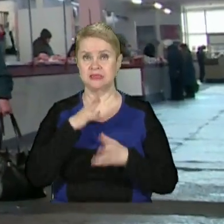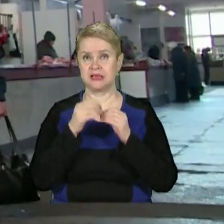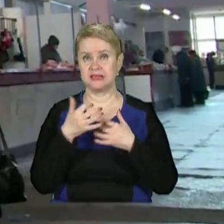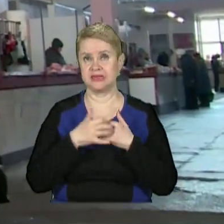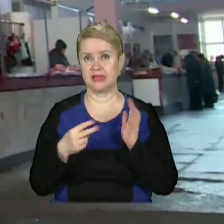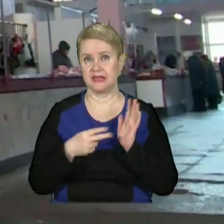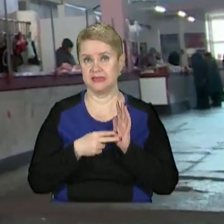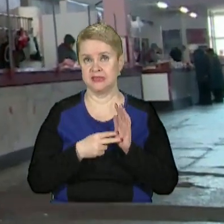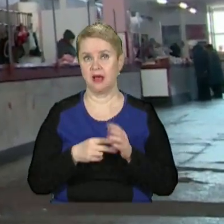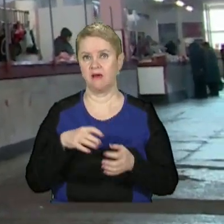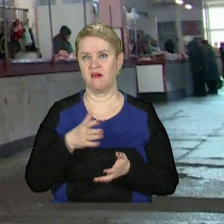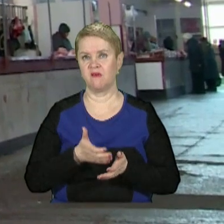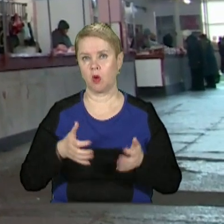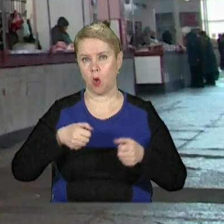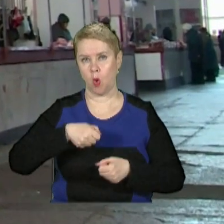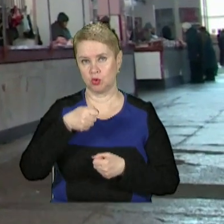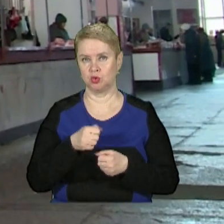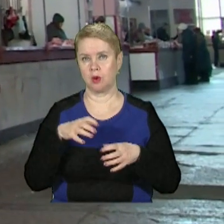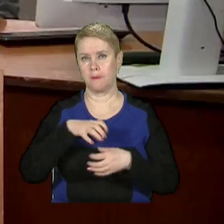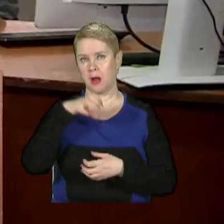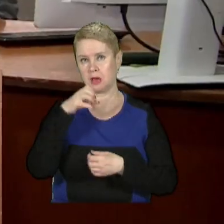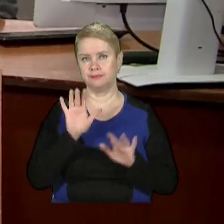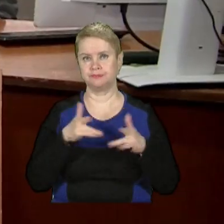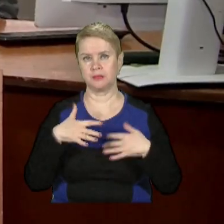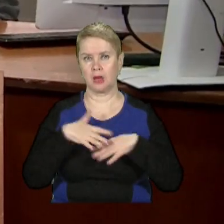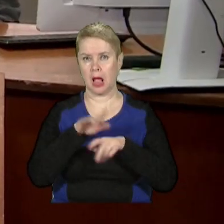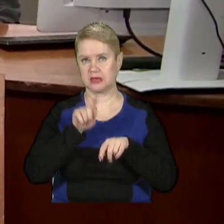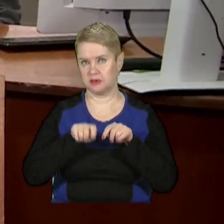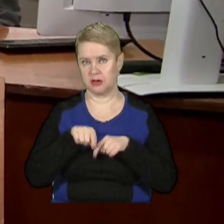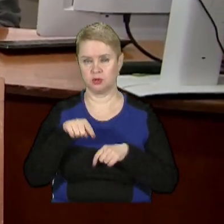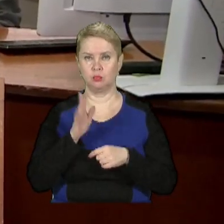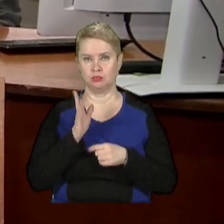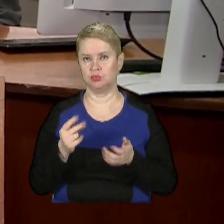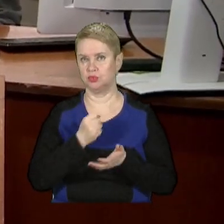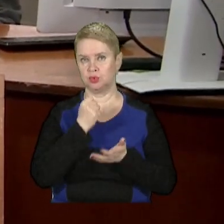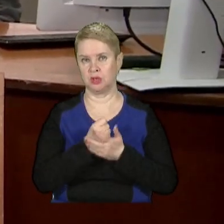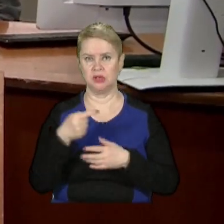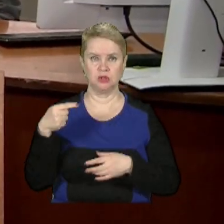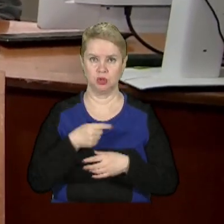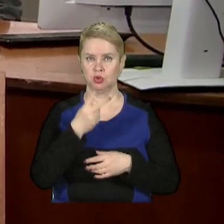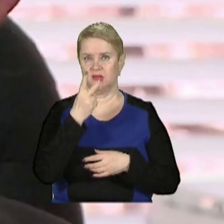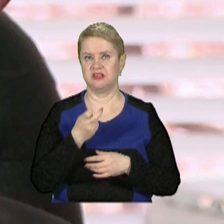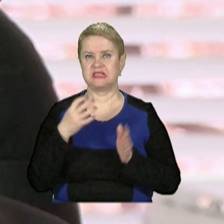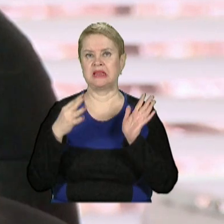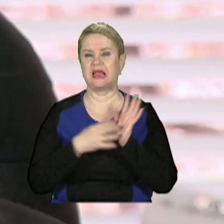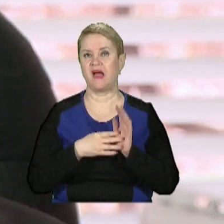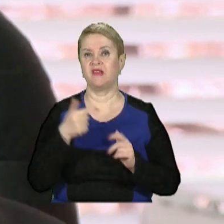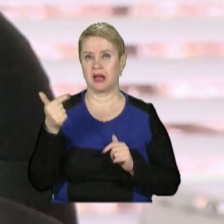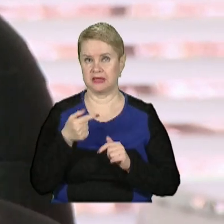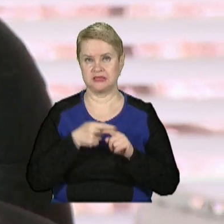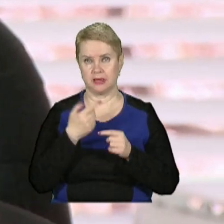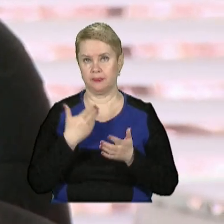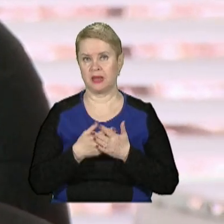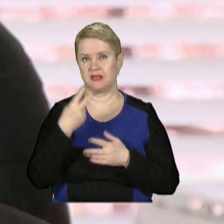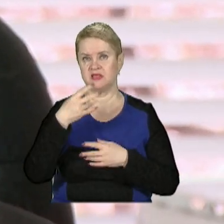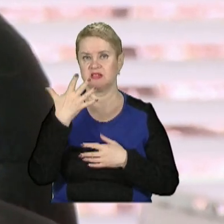середня ціна великоднього кошику, за підрахунками експертів, цьогоріч становитиме 1209 гривень. Це майже